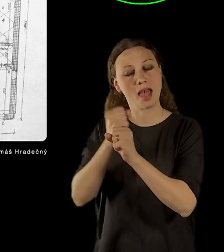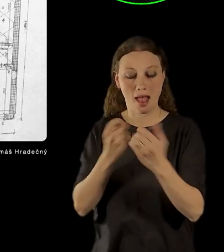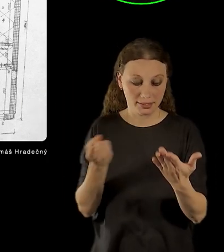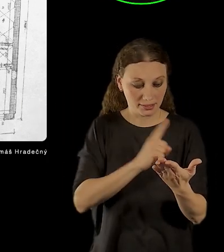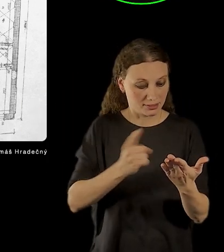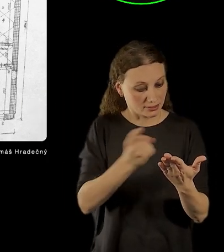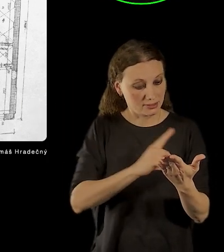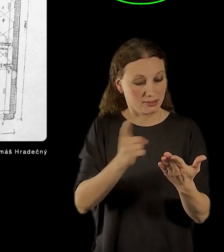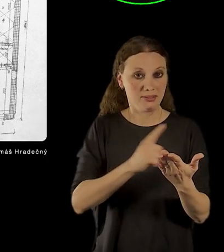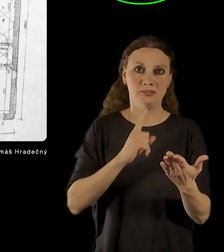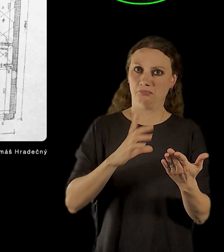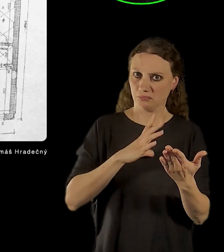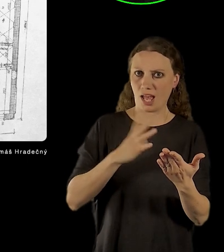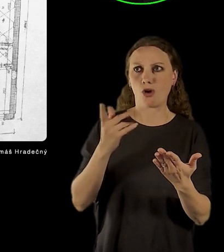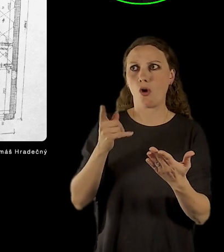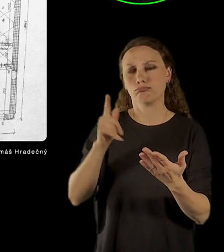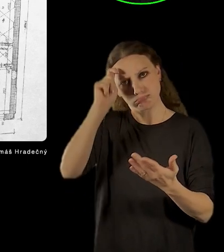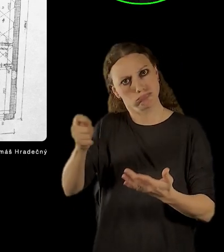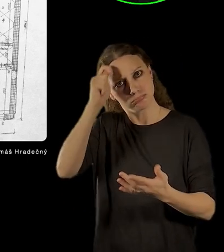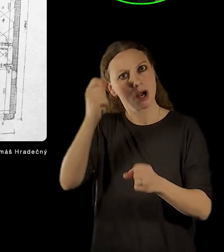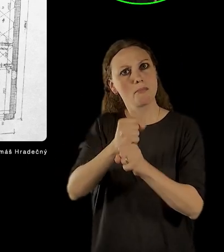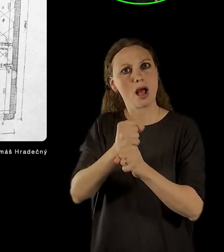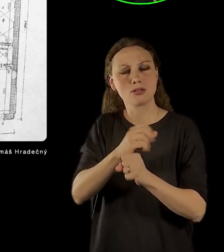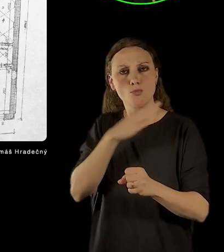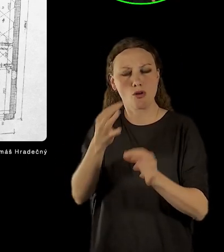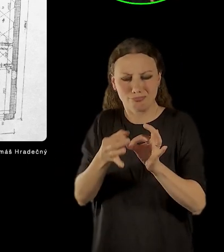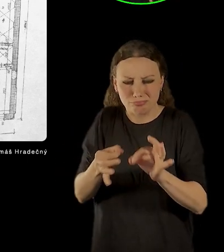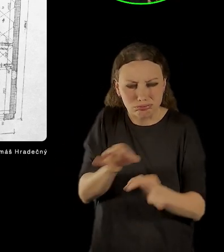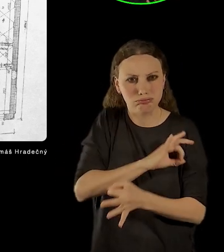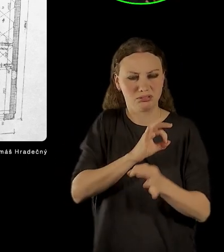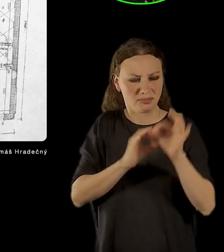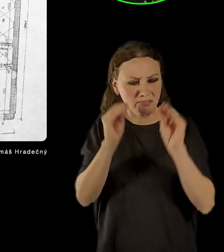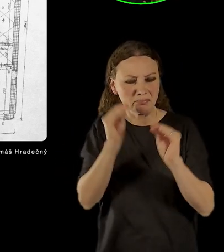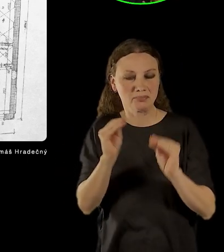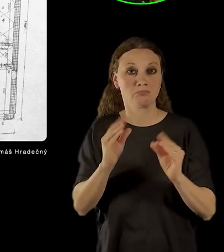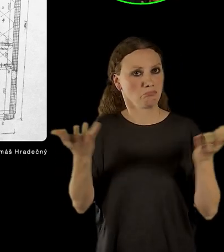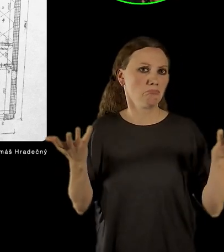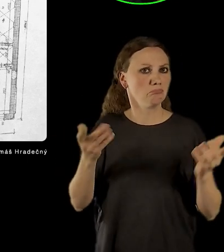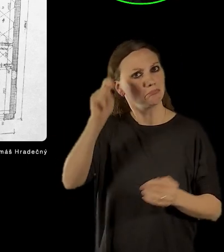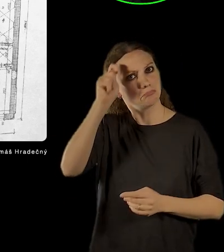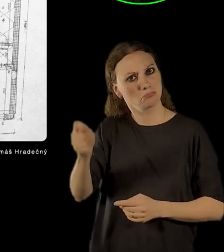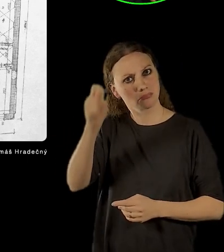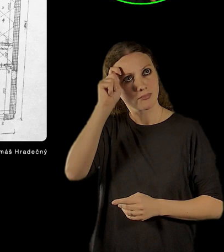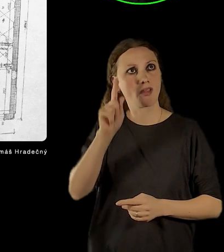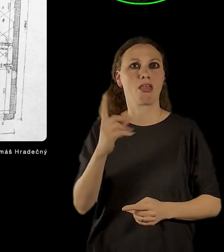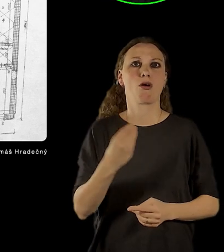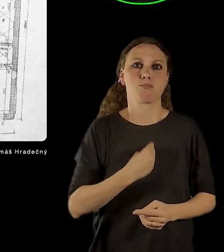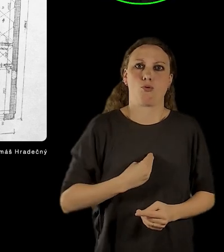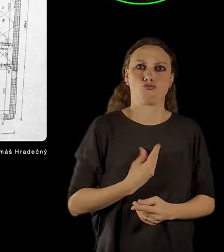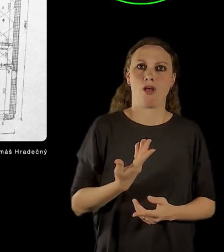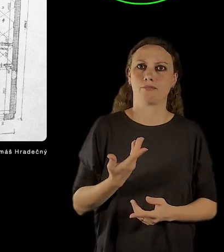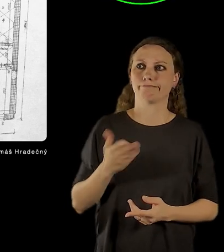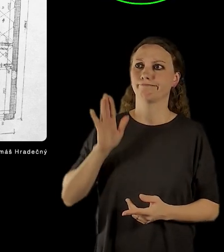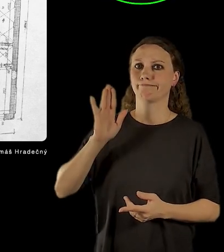projektovány velmi pečlivě, bohužel asi i z důvodu vztahu k